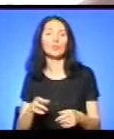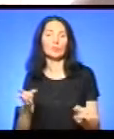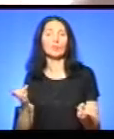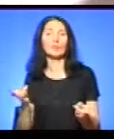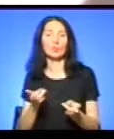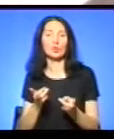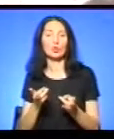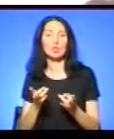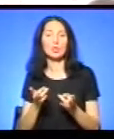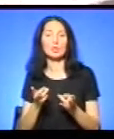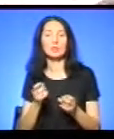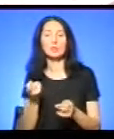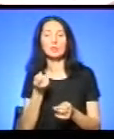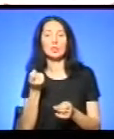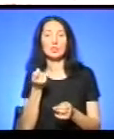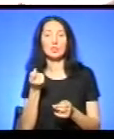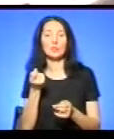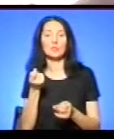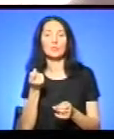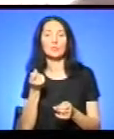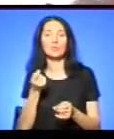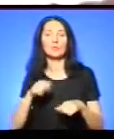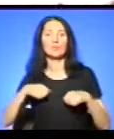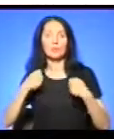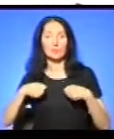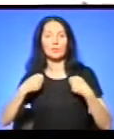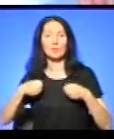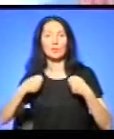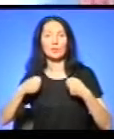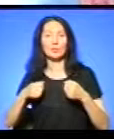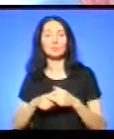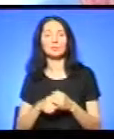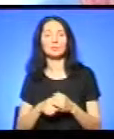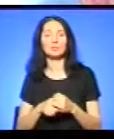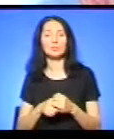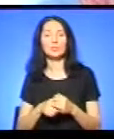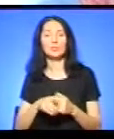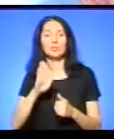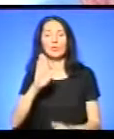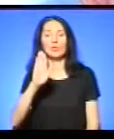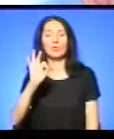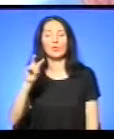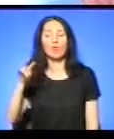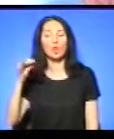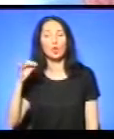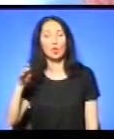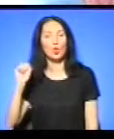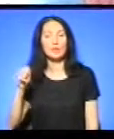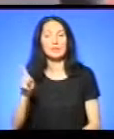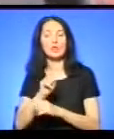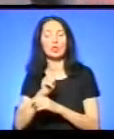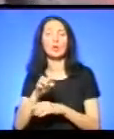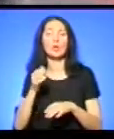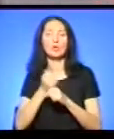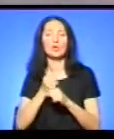Прийшлося трішки піднапрятися. Володимир Войтович з Тернополя, провівши перший